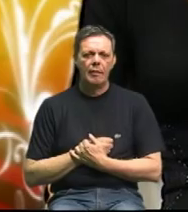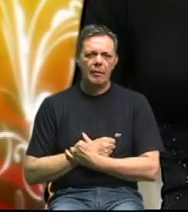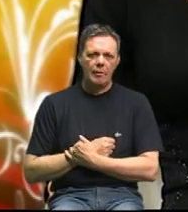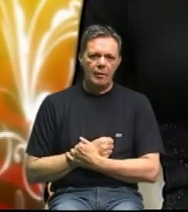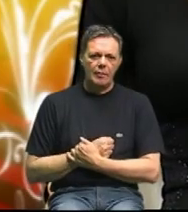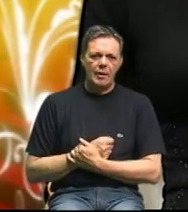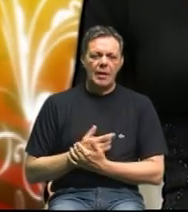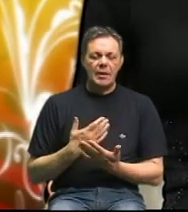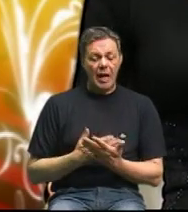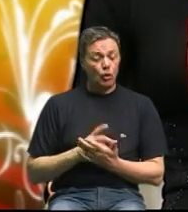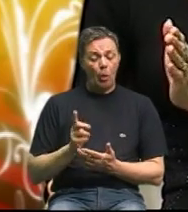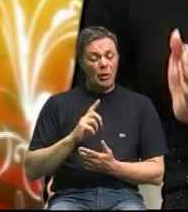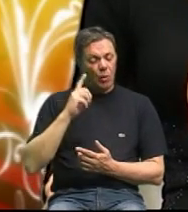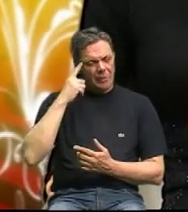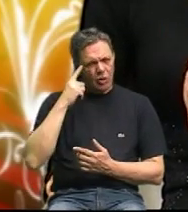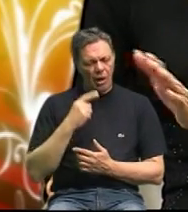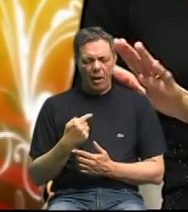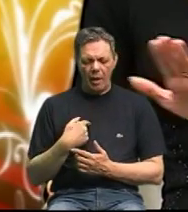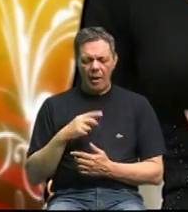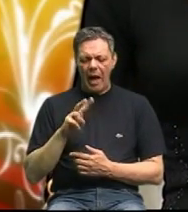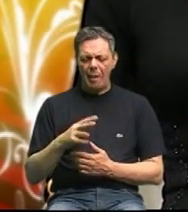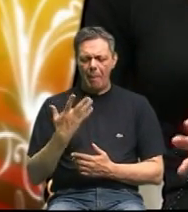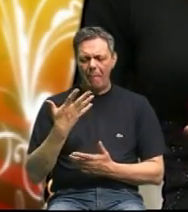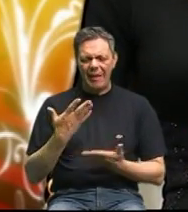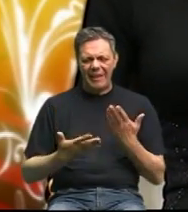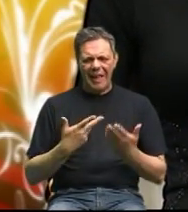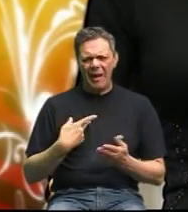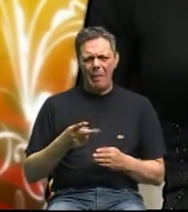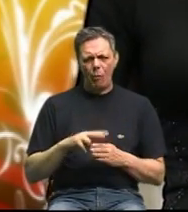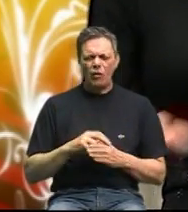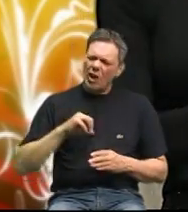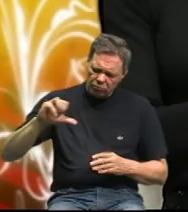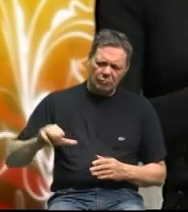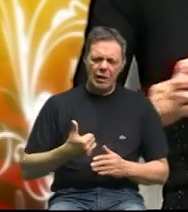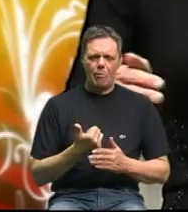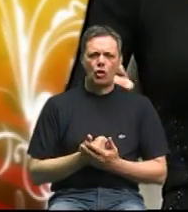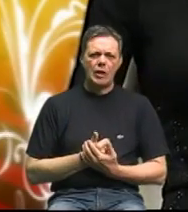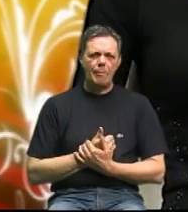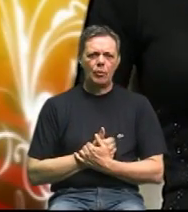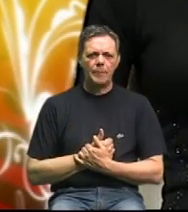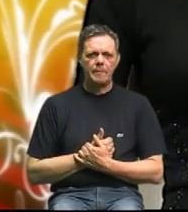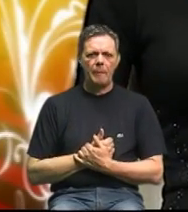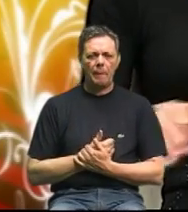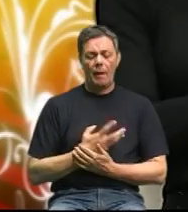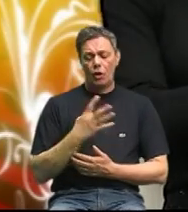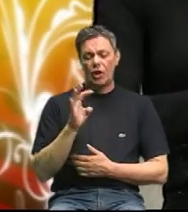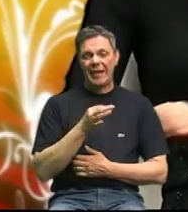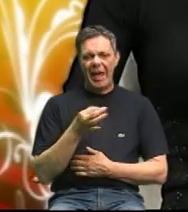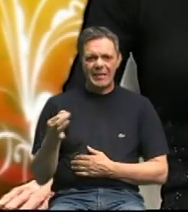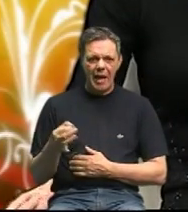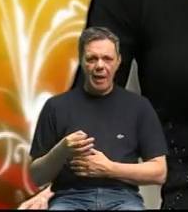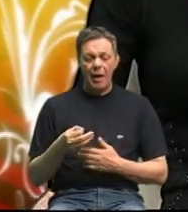razmišljali u glavi ja imam pet kila ne mogu više idem ponovo i za četrna dana